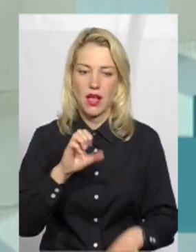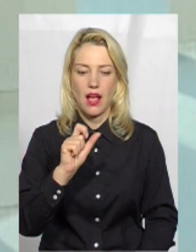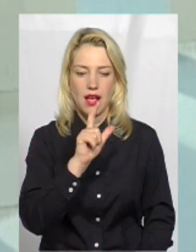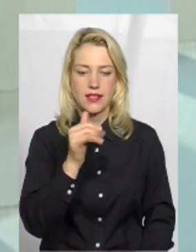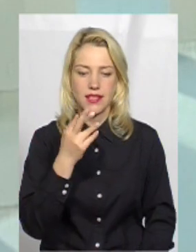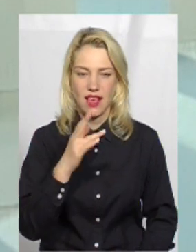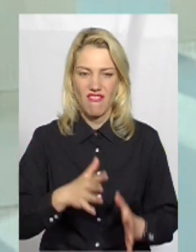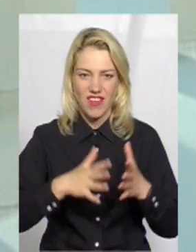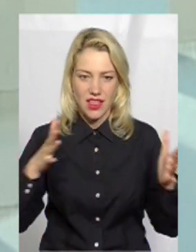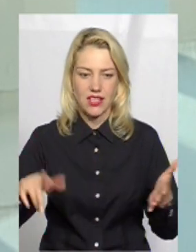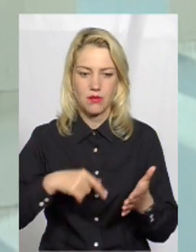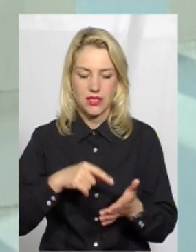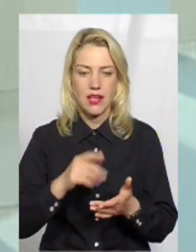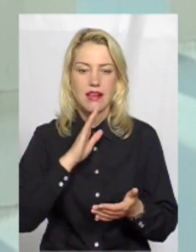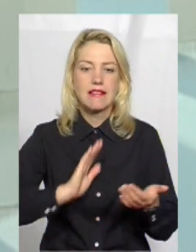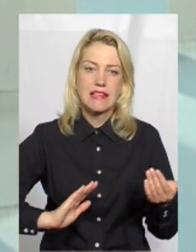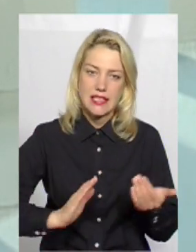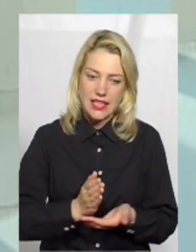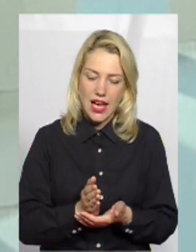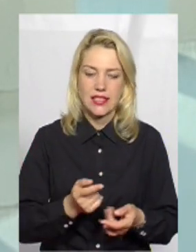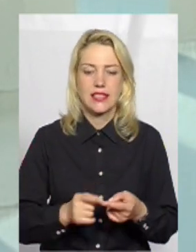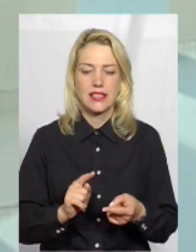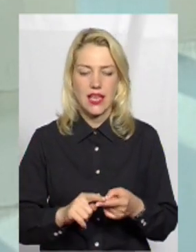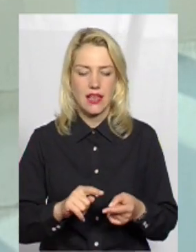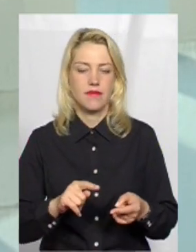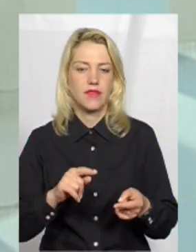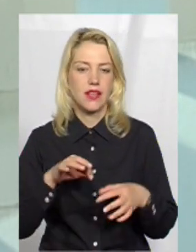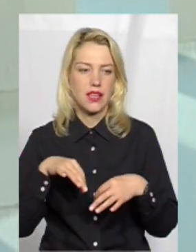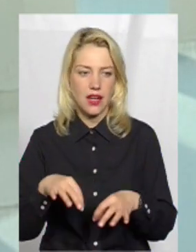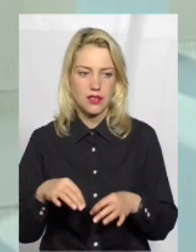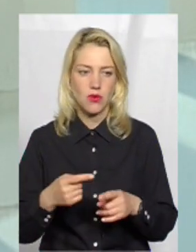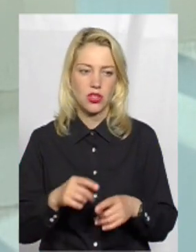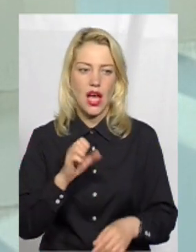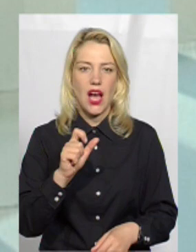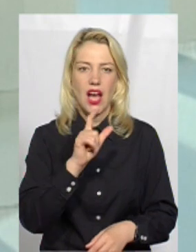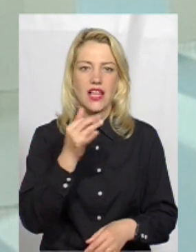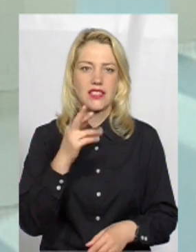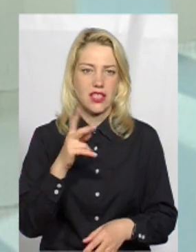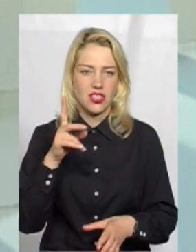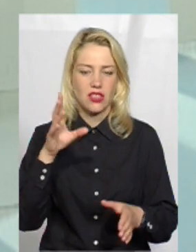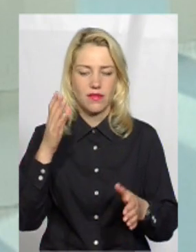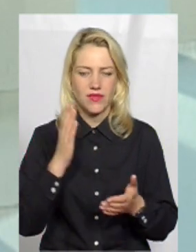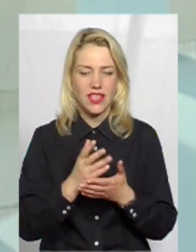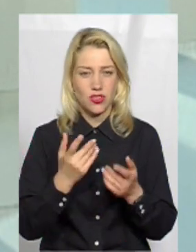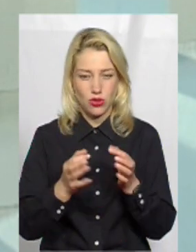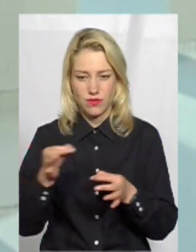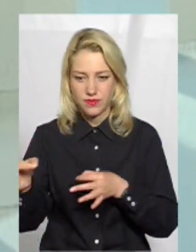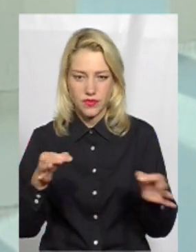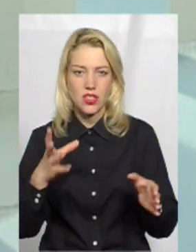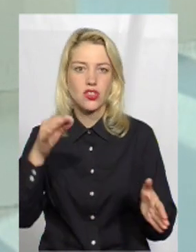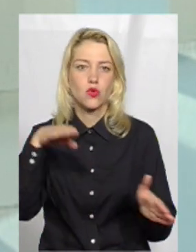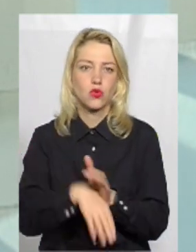якісний транспорт. Якщо брати якісь відсталі країни Азії чи Африки, це ще гірші маршрутки, ніж в нас. Але